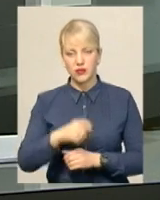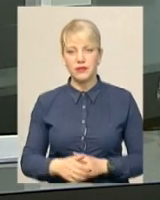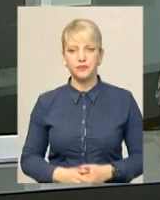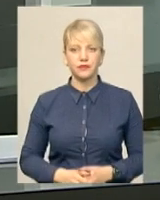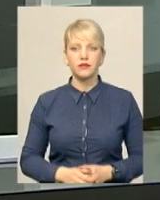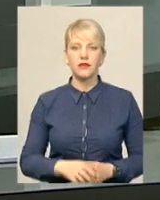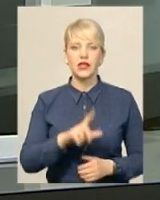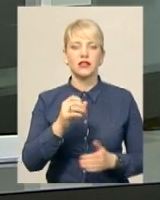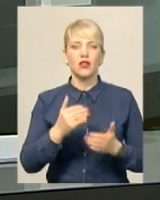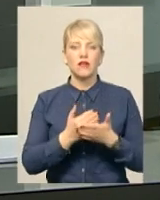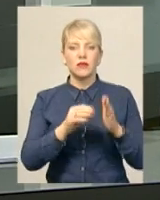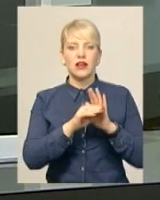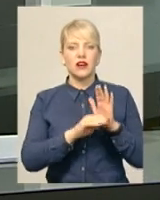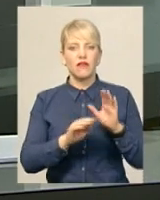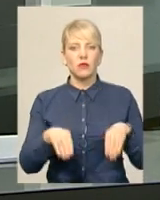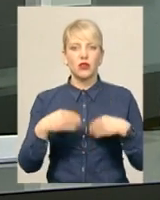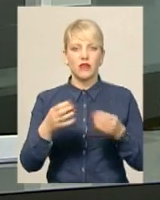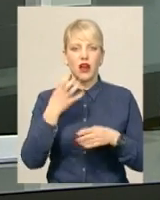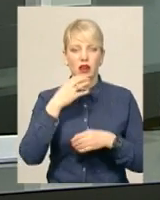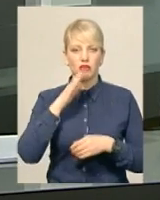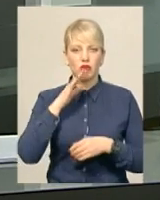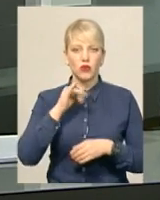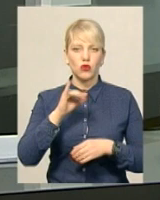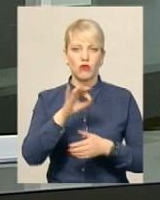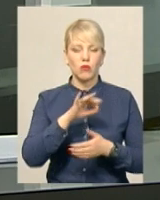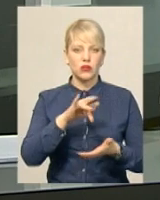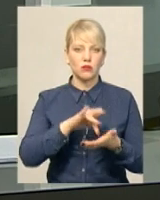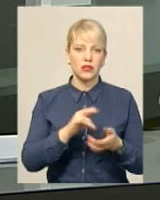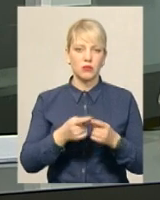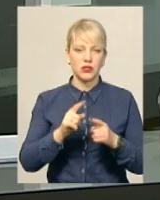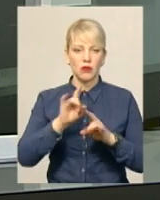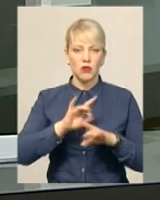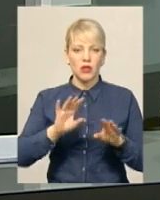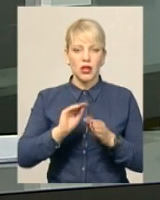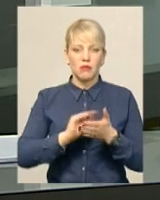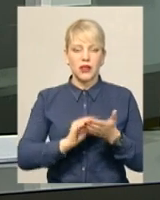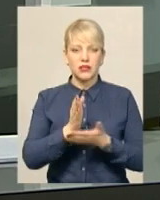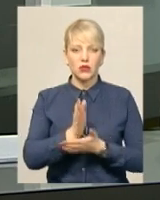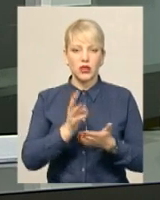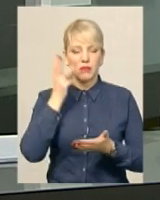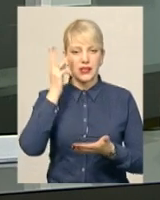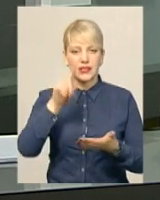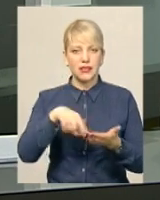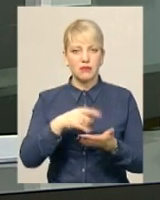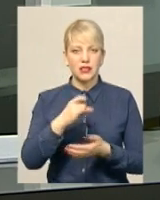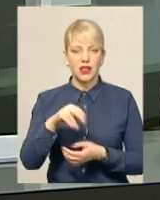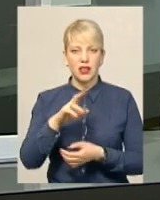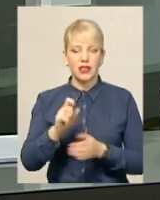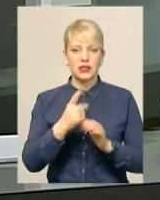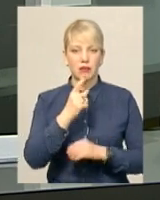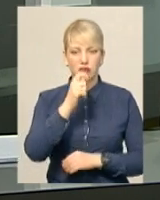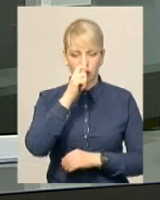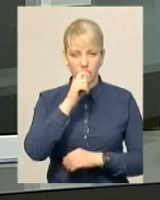За новим графіком подаватимуть гарячу воду в обласному центрі. Про це повідомляє пресслужба Хмельницької міської ради. З 1